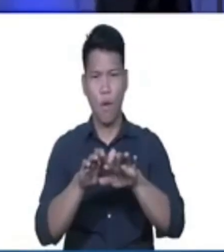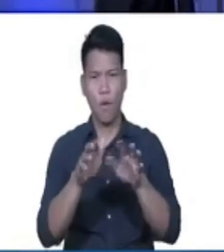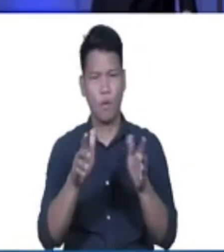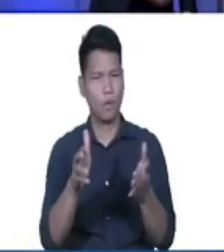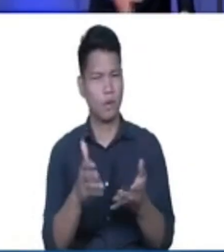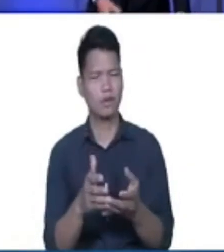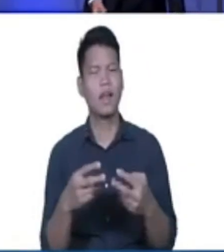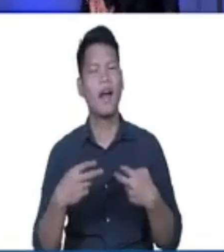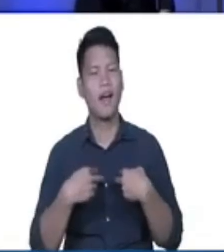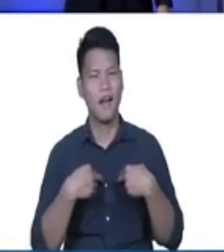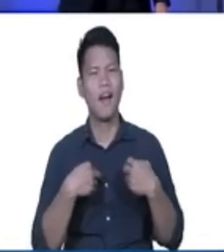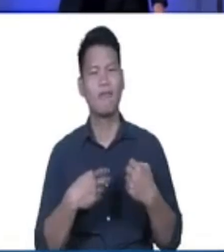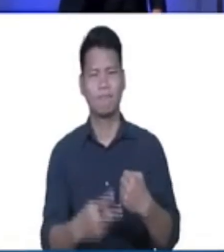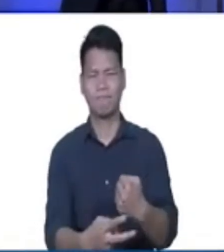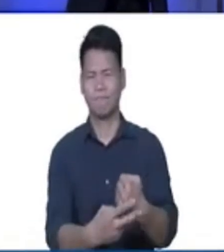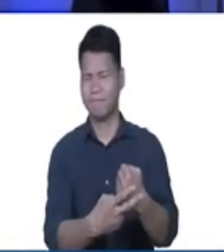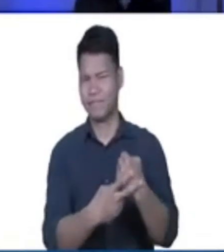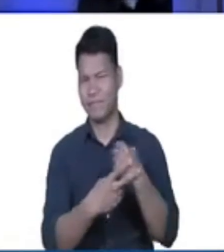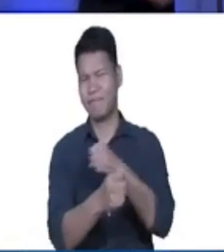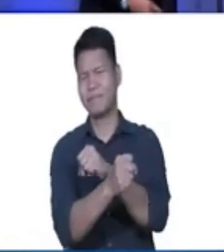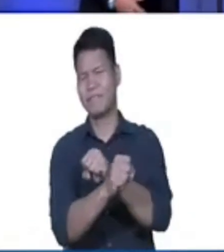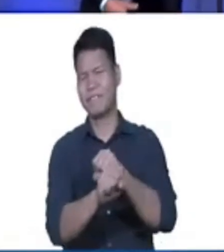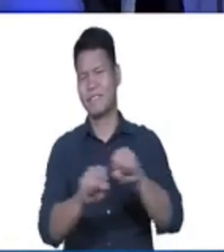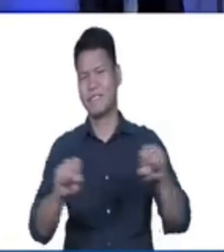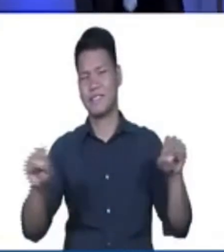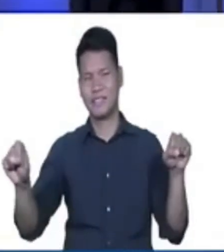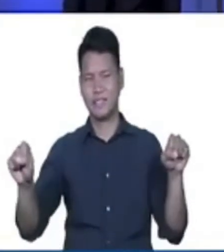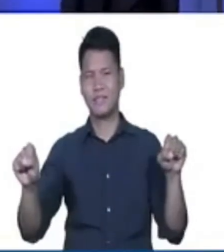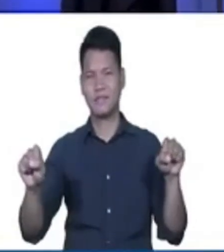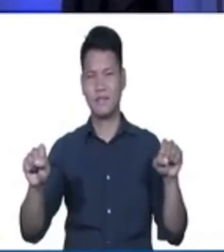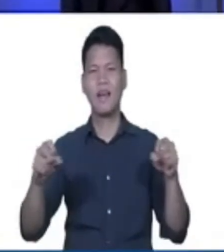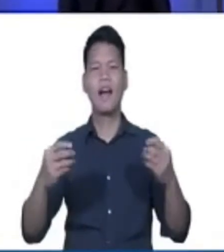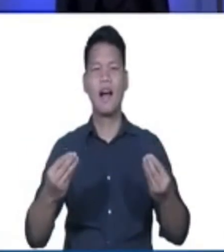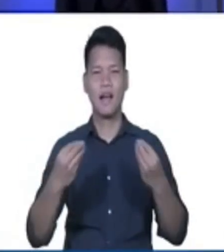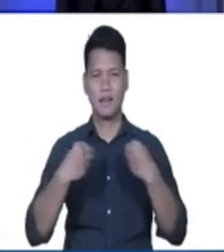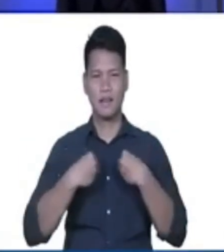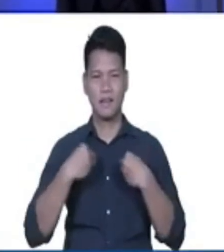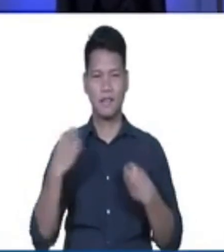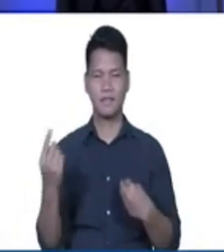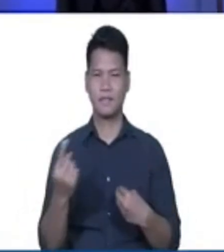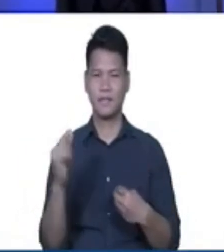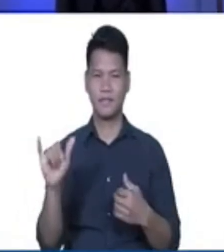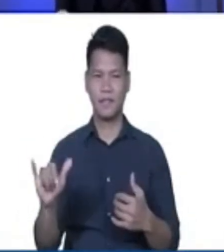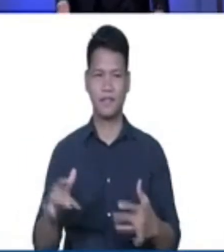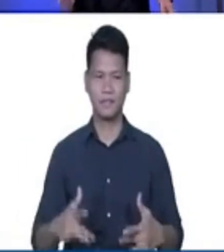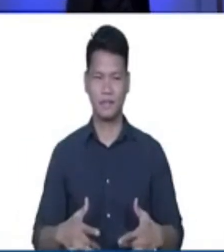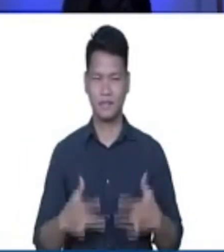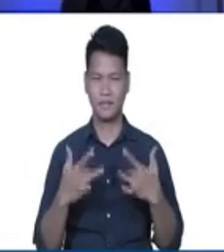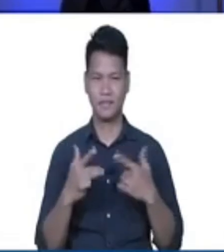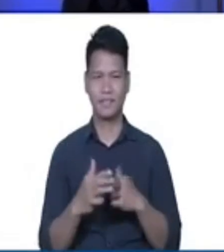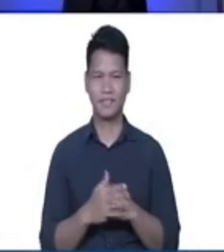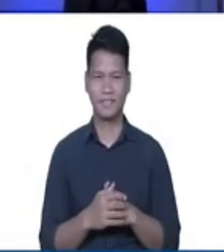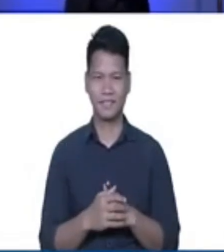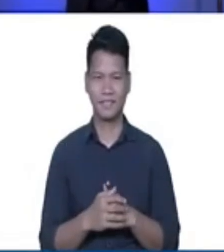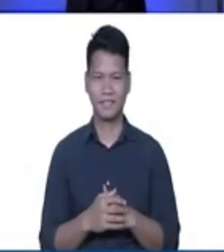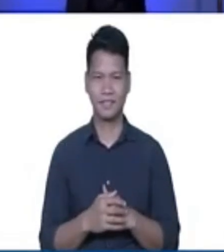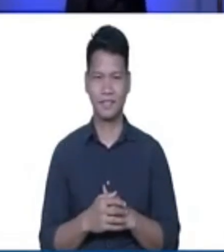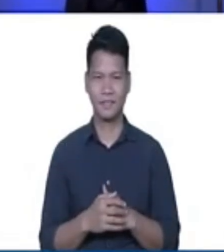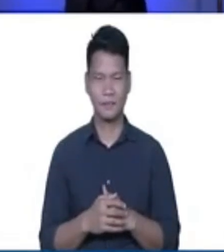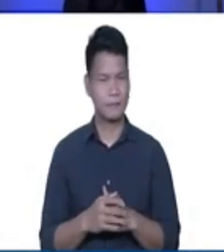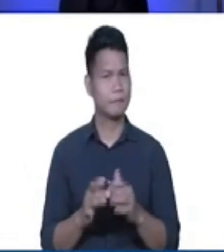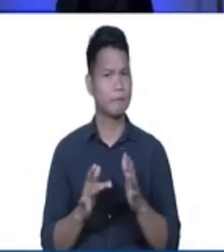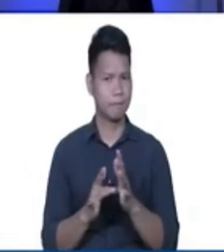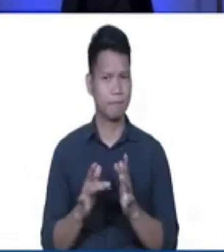magkaroon ng kaligtasan at magkaroon ng buhay na walang hanggan He gave His Son